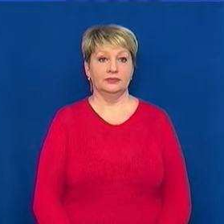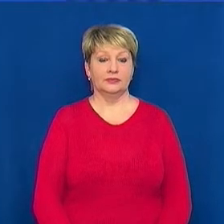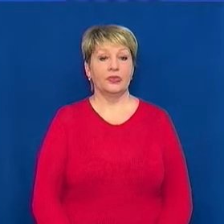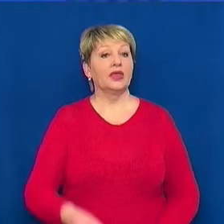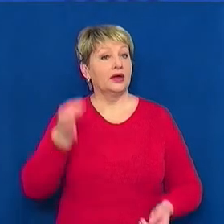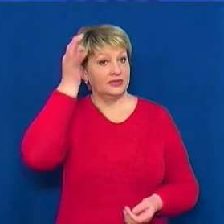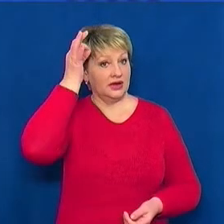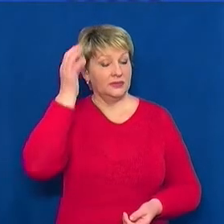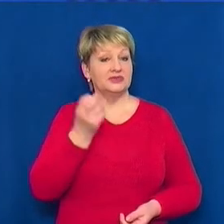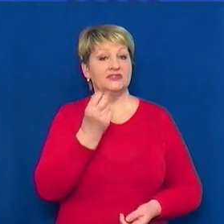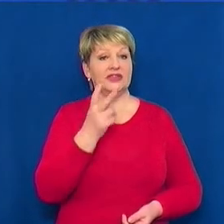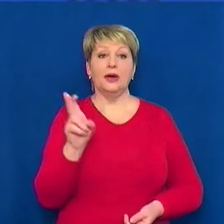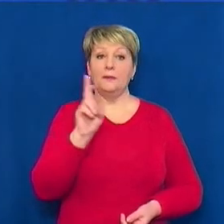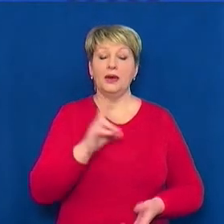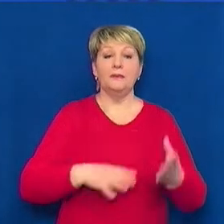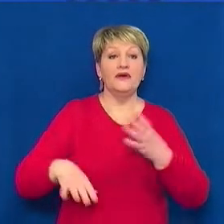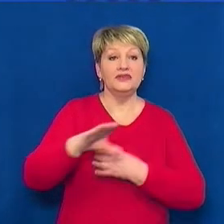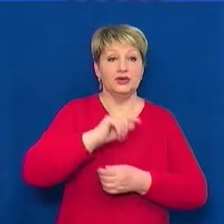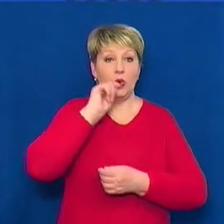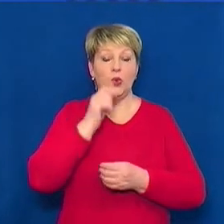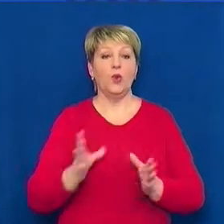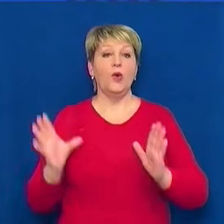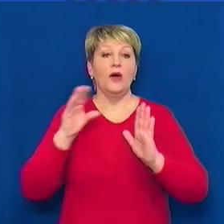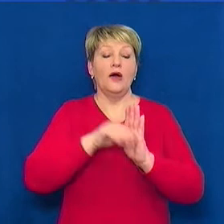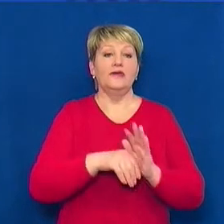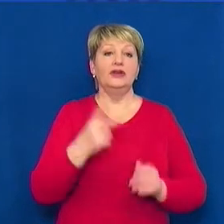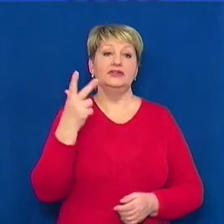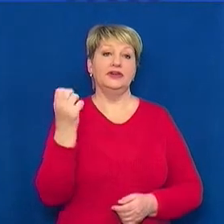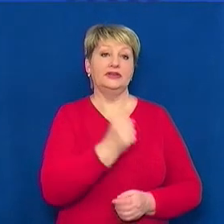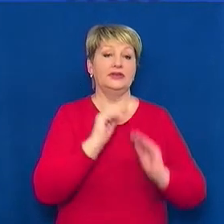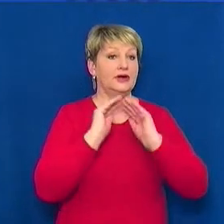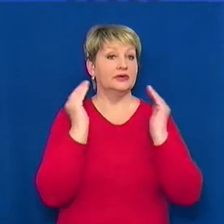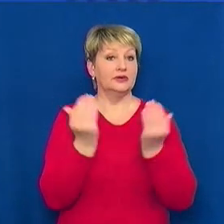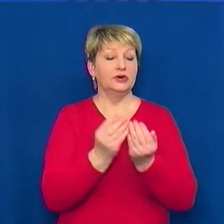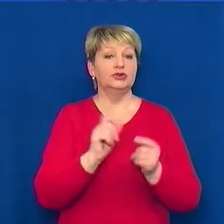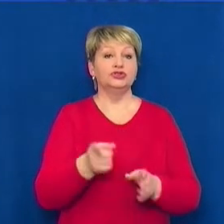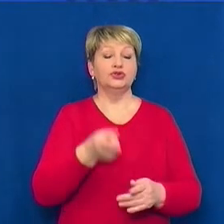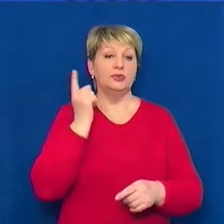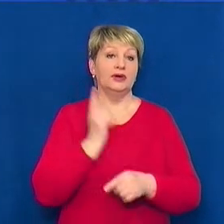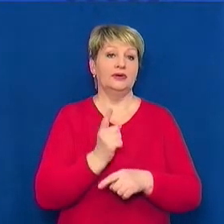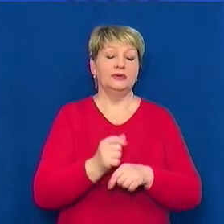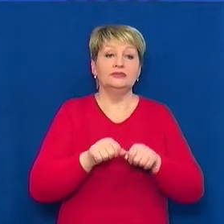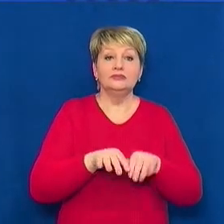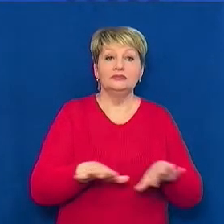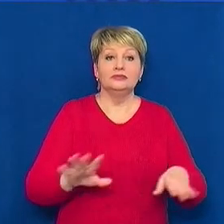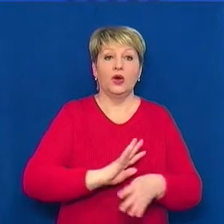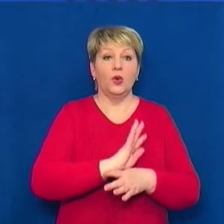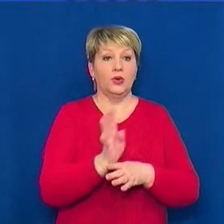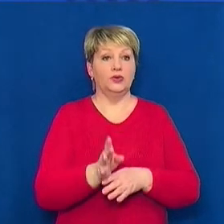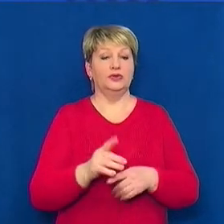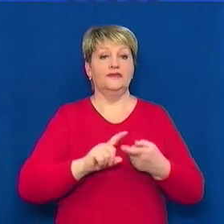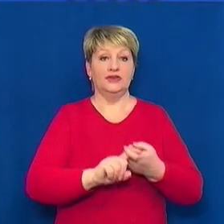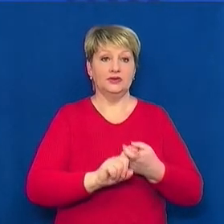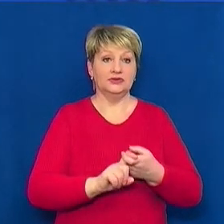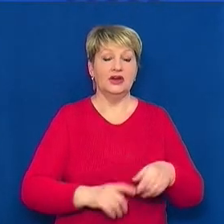Нагадаємо, з 12 березня по всій Україні увели тритижнавий карантин, щоб попередити поширення коронавірусу. Навчання призупинили у всіх закладах